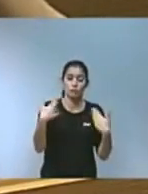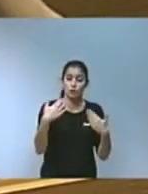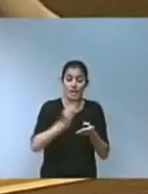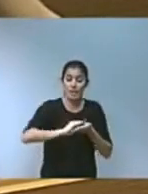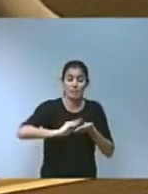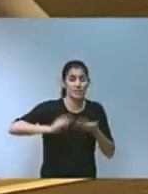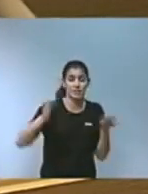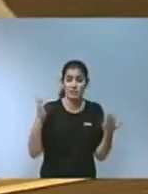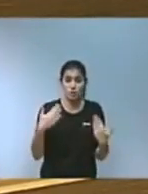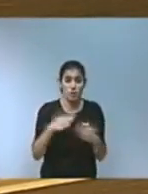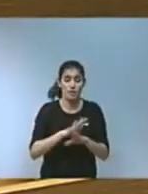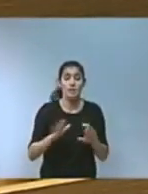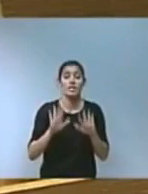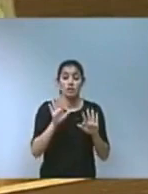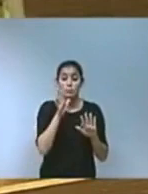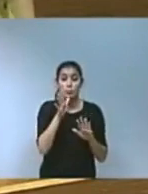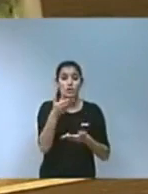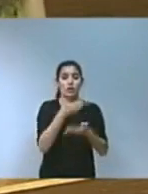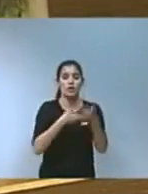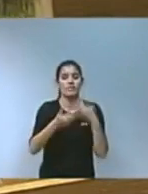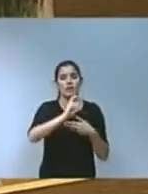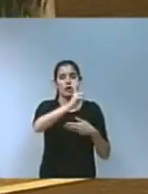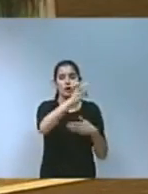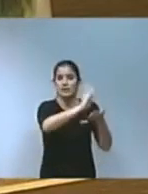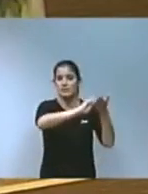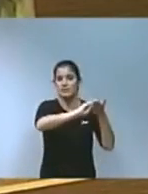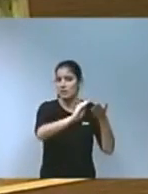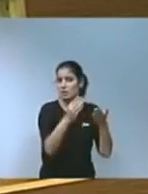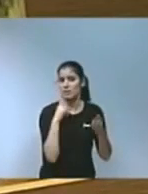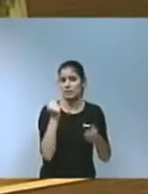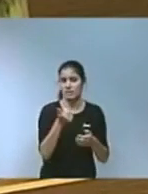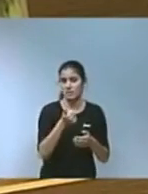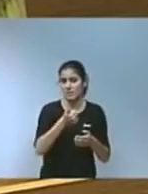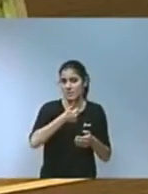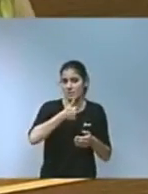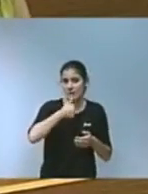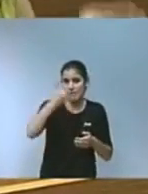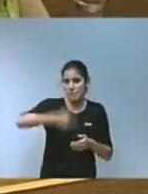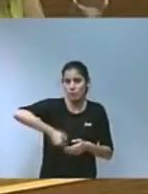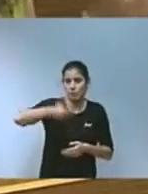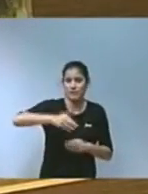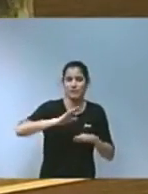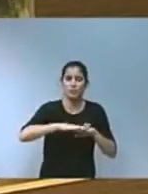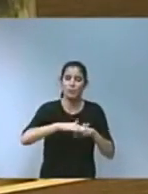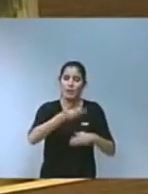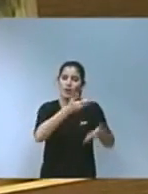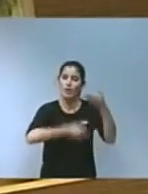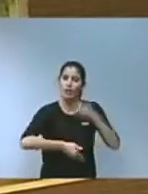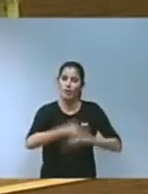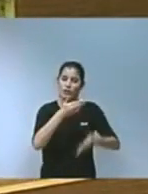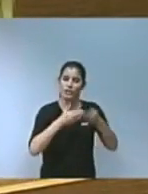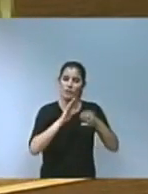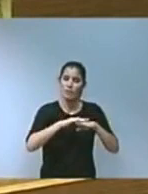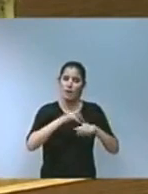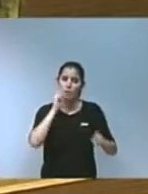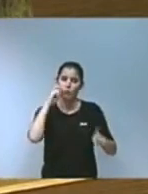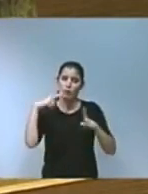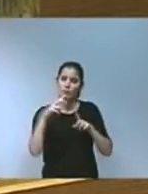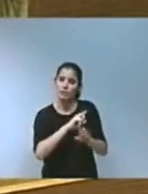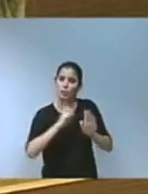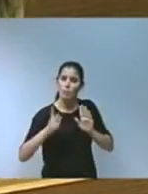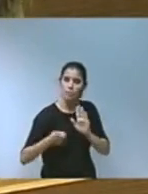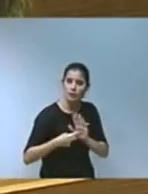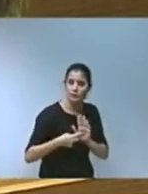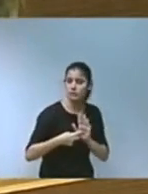i per això la col·laboració amb altres administracions és clau per establir sinergies i tenir una missió completa de les actuacions a diferents nivells per